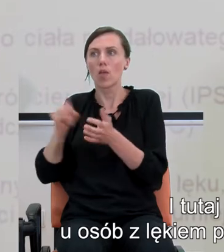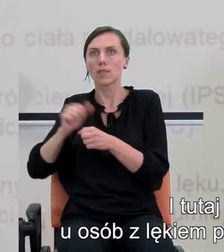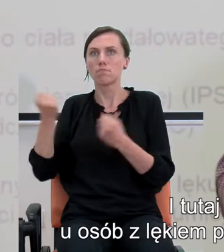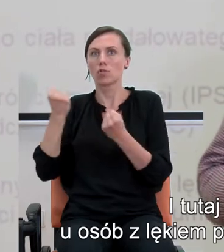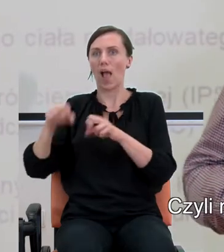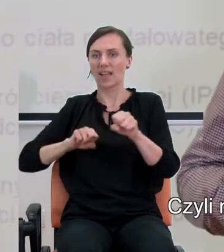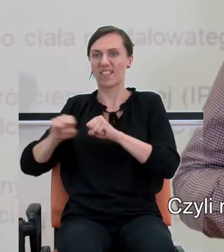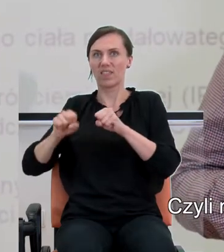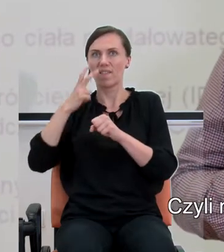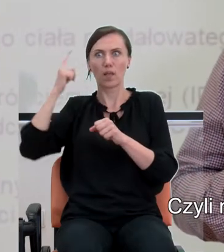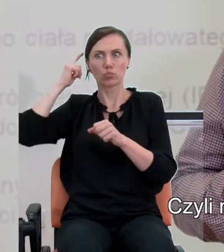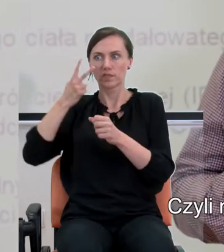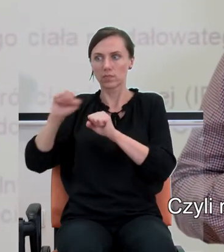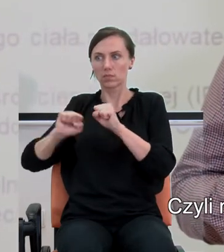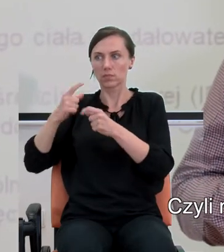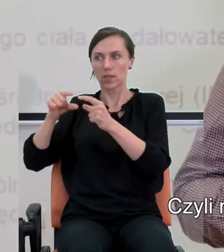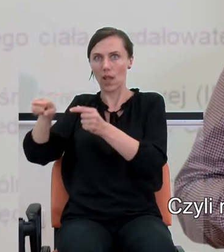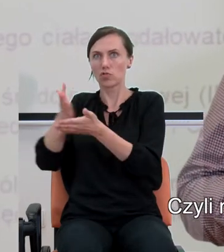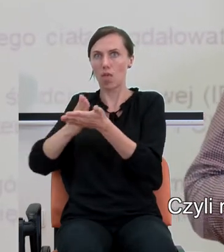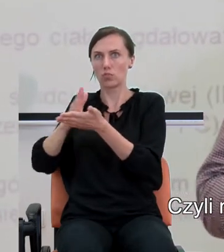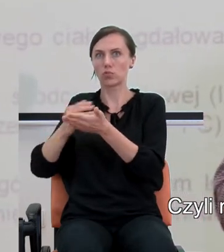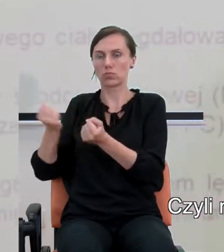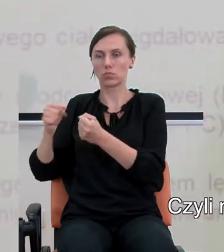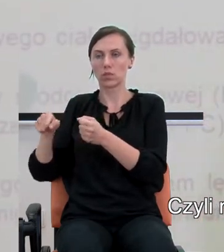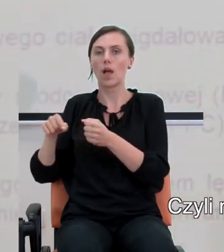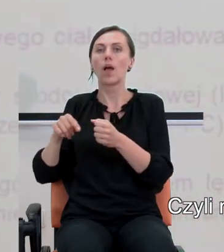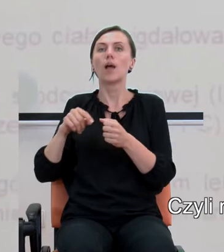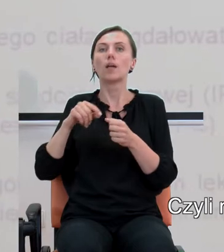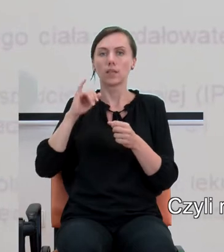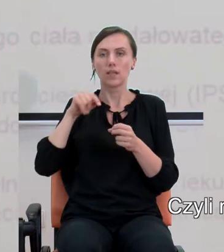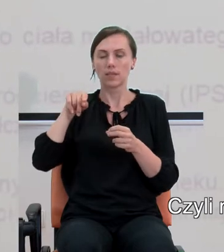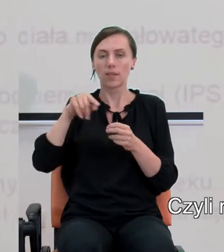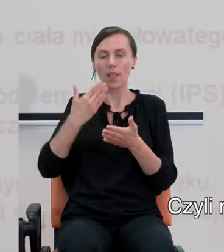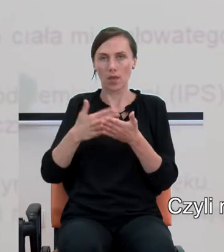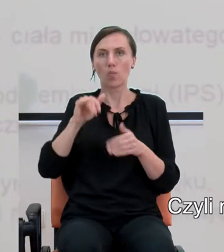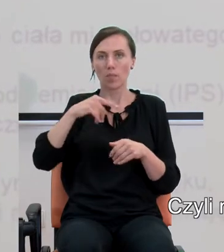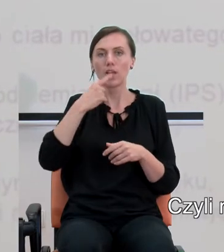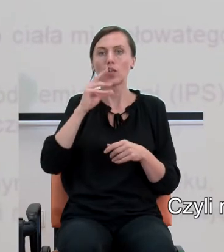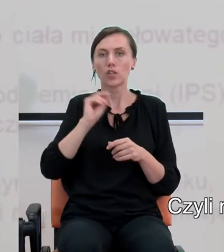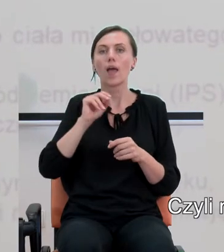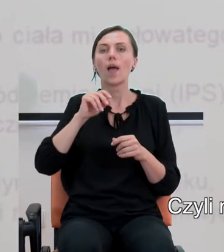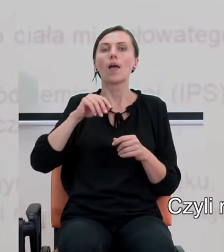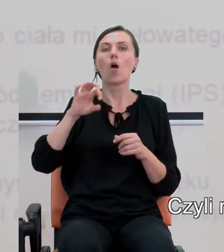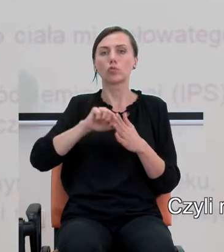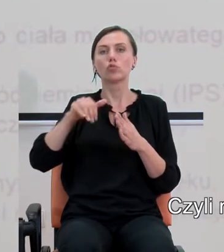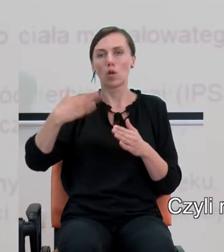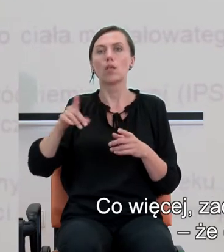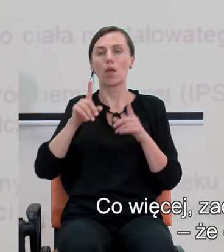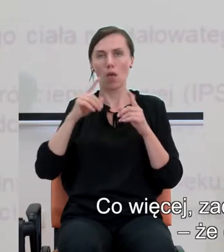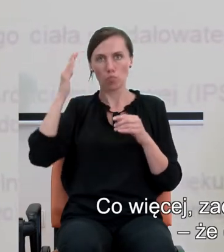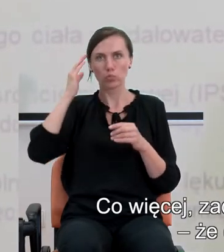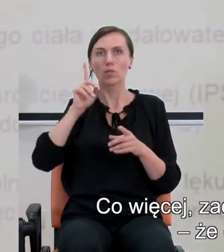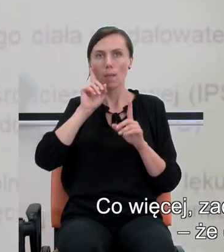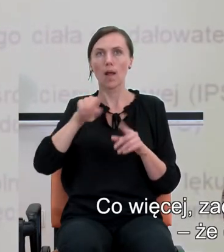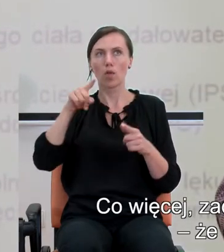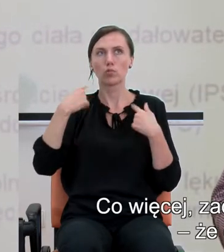aktywne. Czyli możemy powiedzieć, że po stronie mózgu te osoby rzeczywiście czują strach. Co